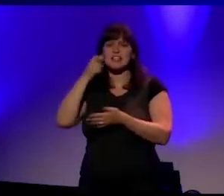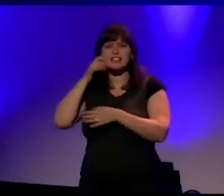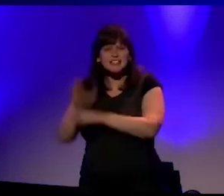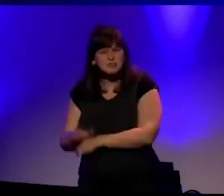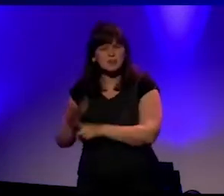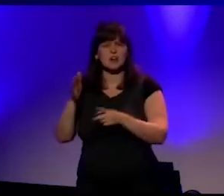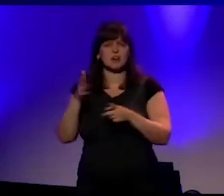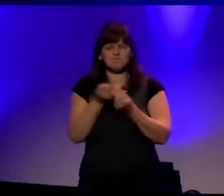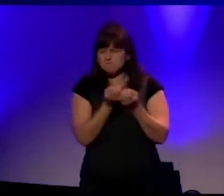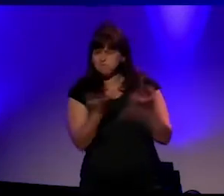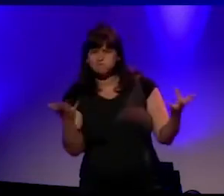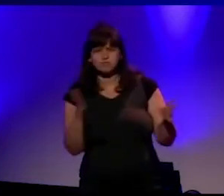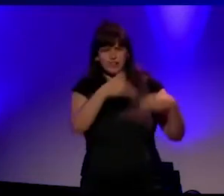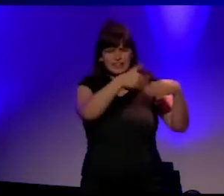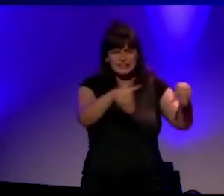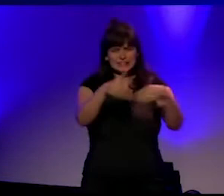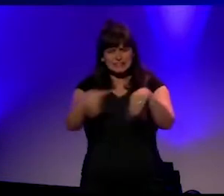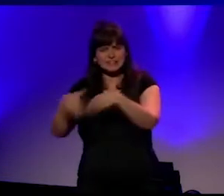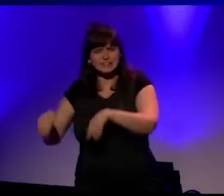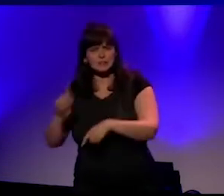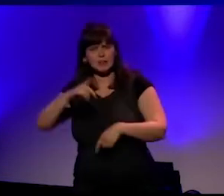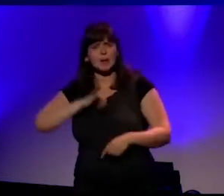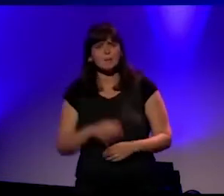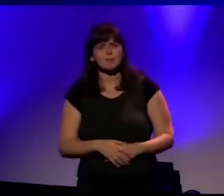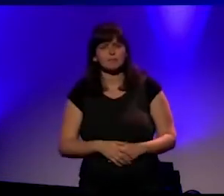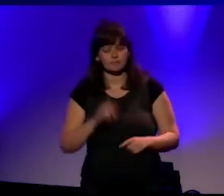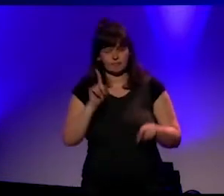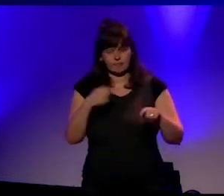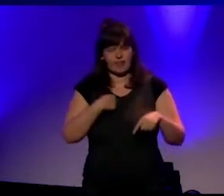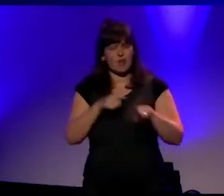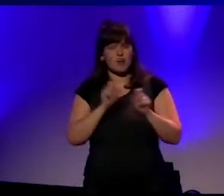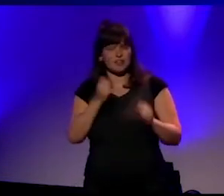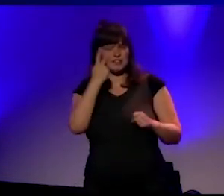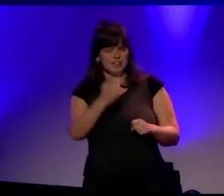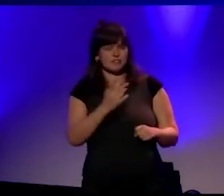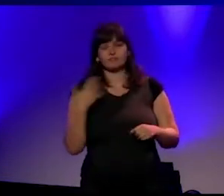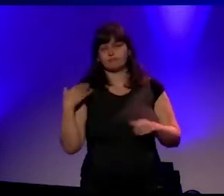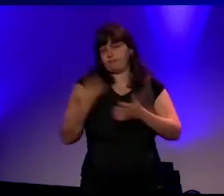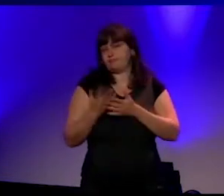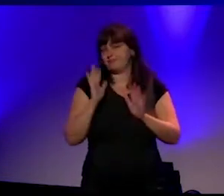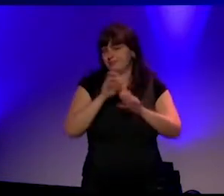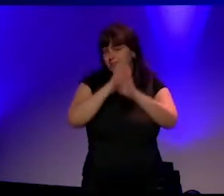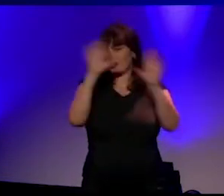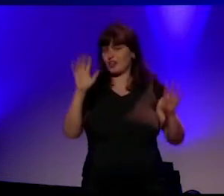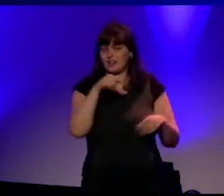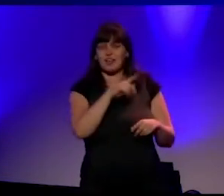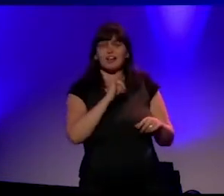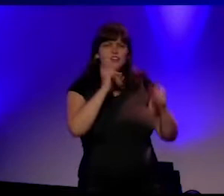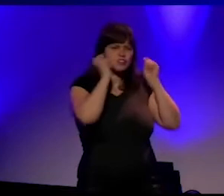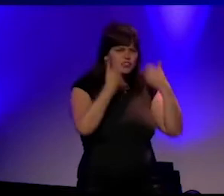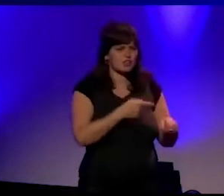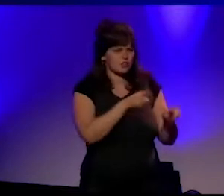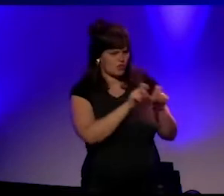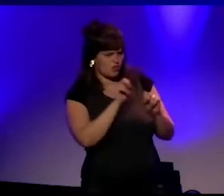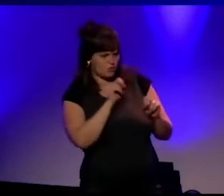En ik merk, en dat is de voorbije weken nog duidelijker geworden, dat inderdaad nogal wat van onze studenten zich de vraag stellen van waar trekt die universiteit nu